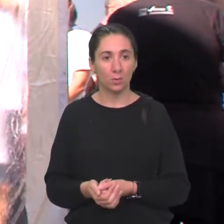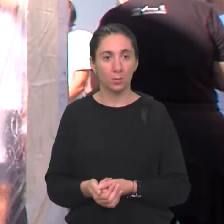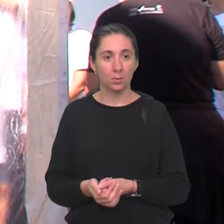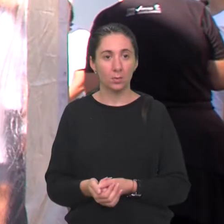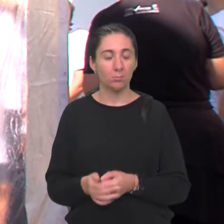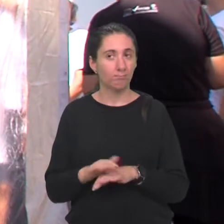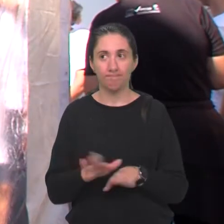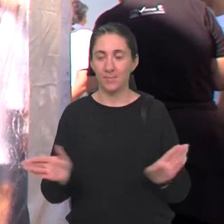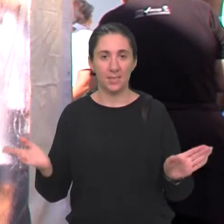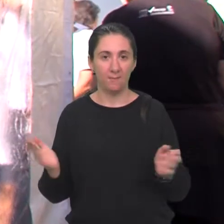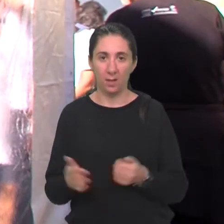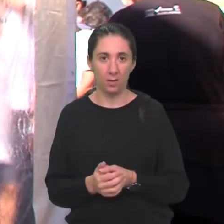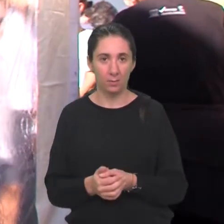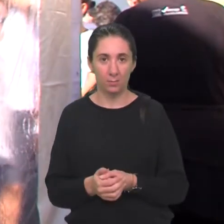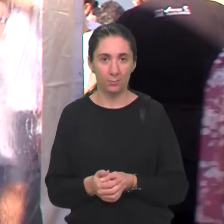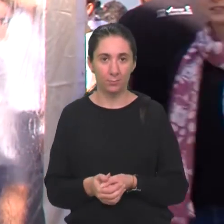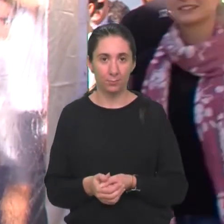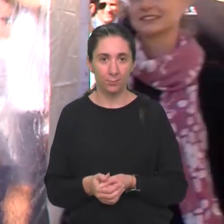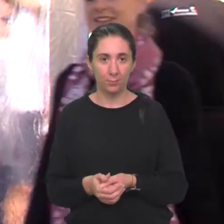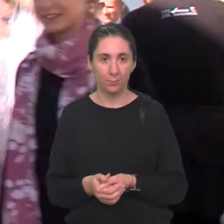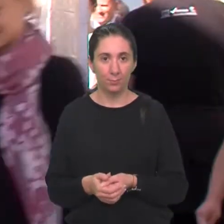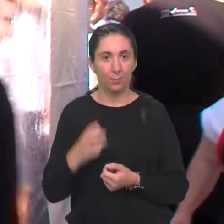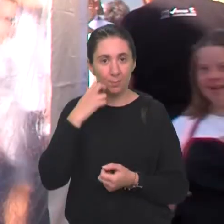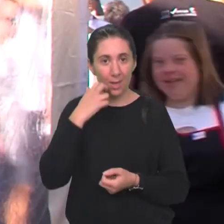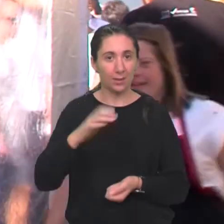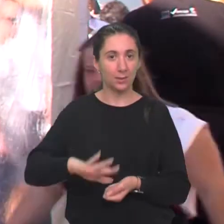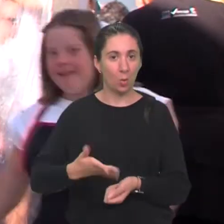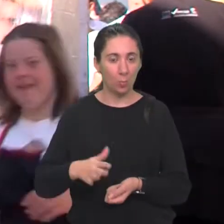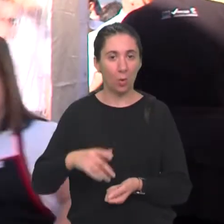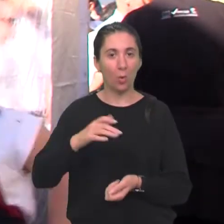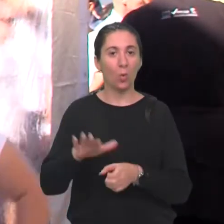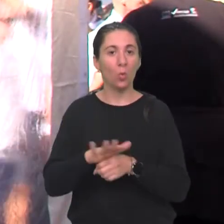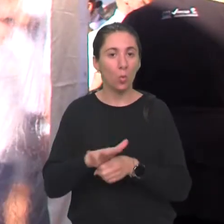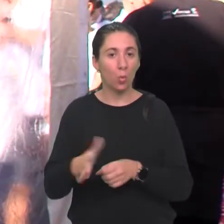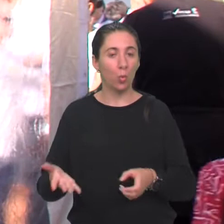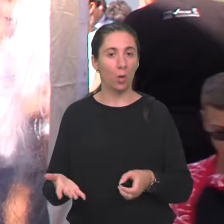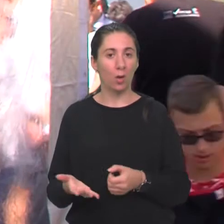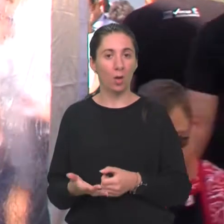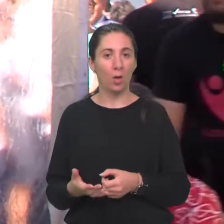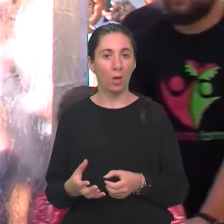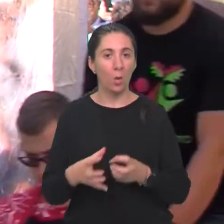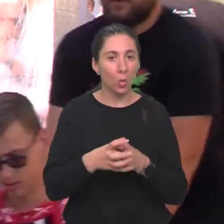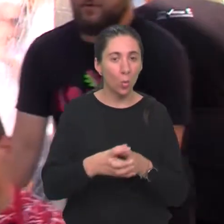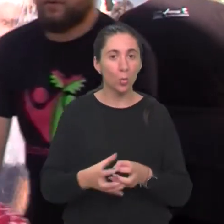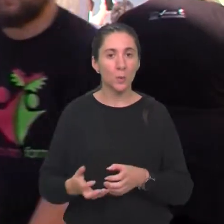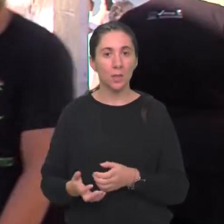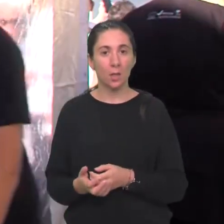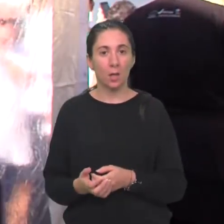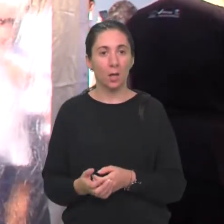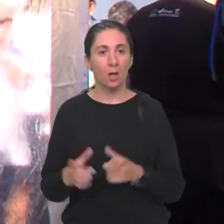Sve. Od mesa, pohana, juhe, guste,